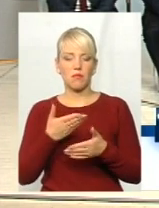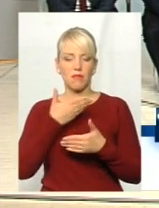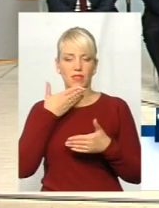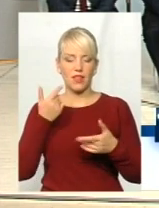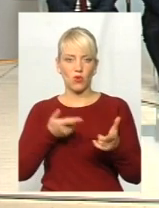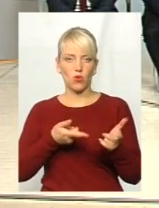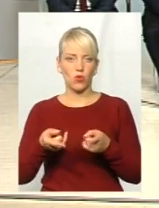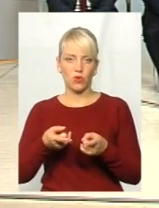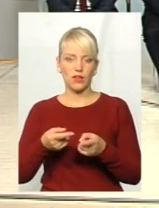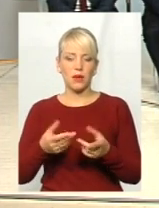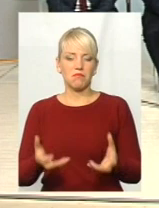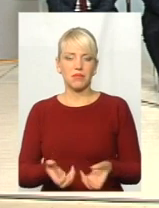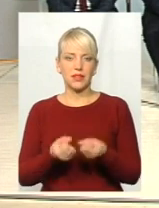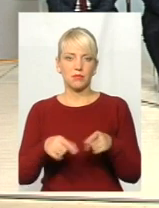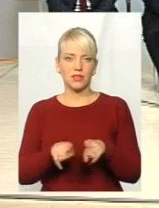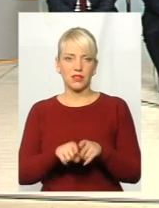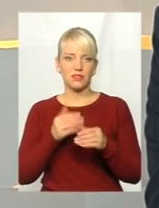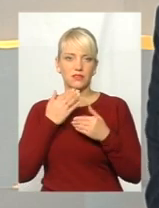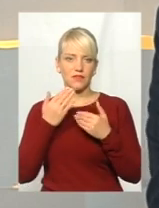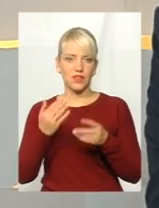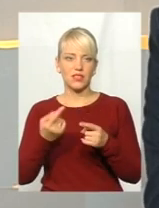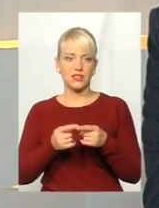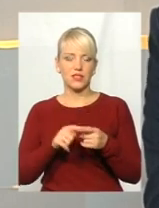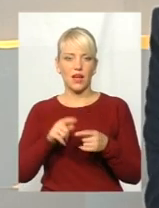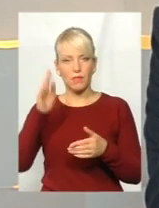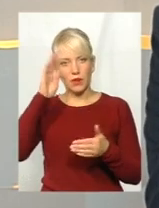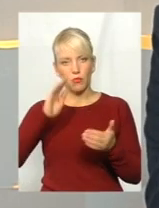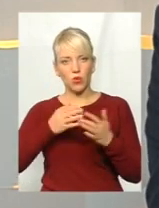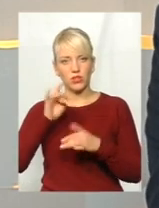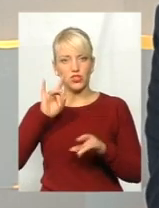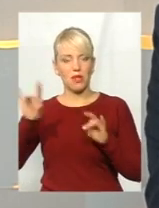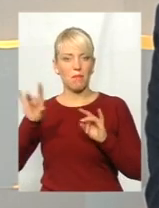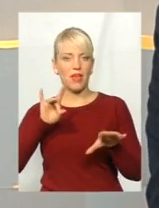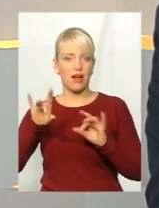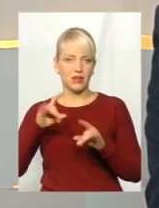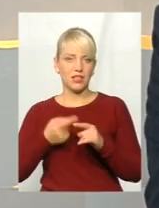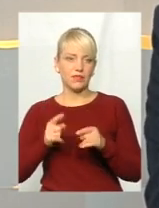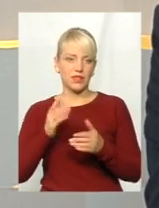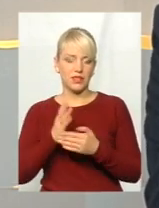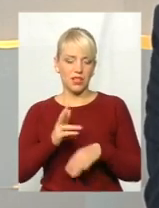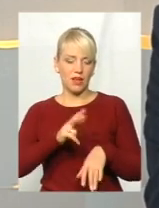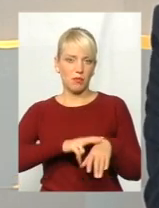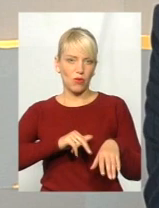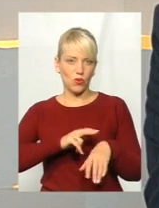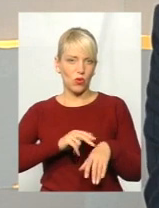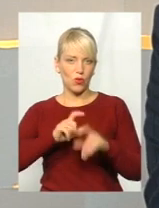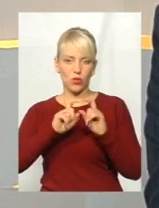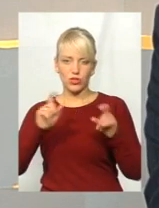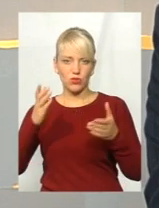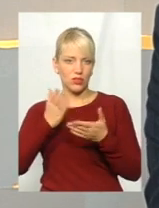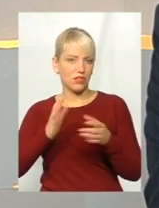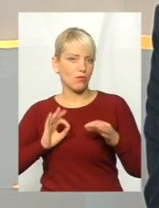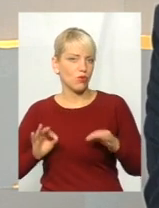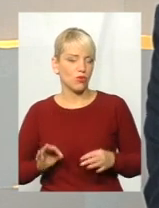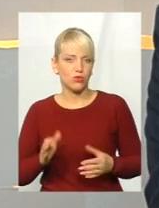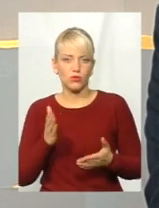підтримувати такі звернення, бо це політичний піар. По-перше. По-друге, є правоохоронні органи, є прокуратура, є